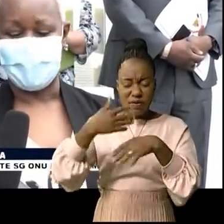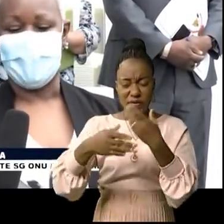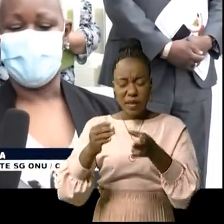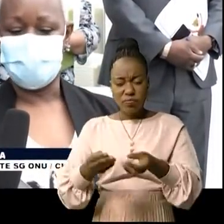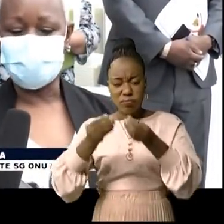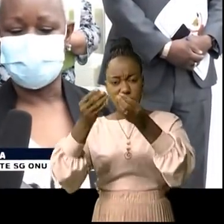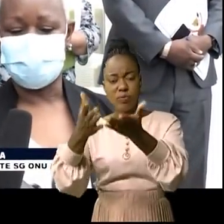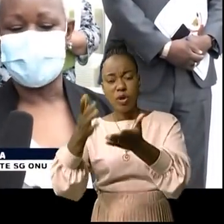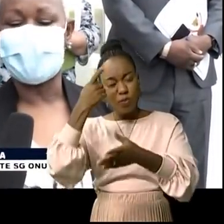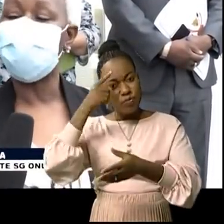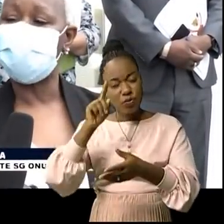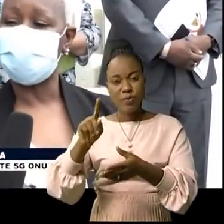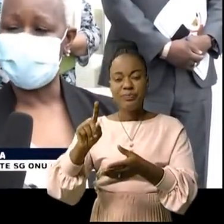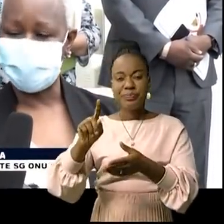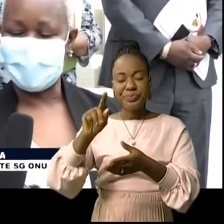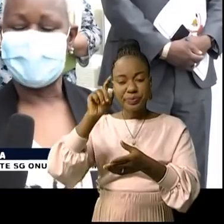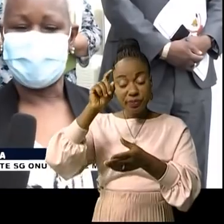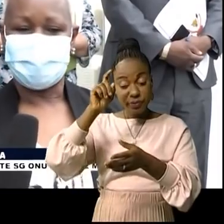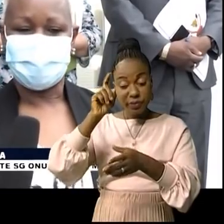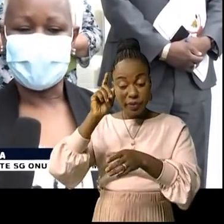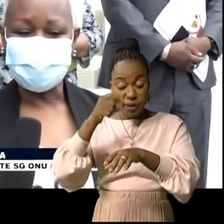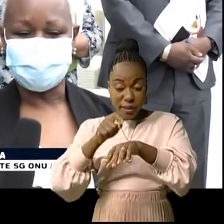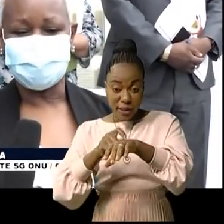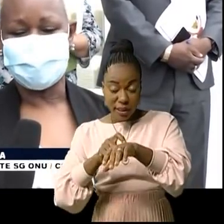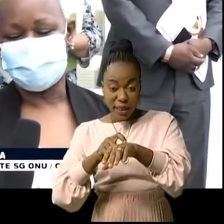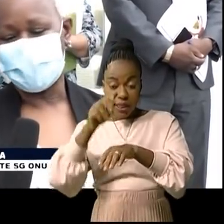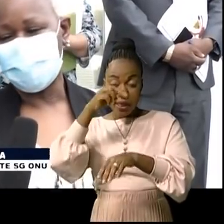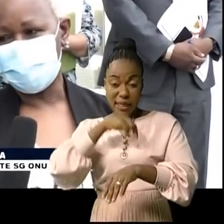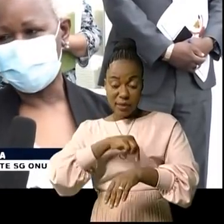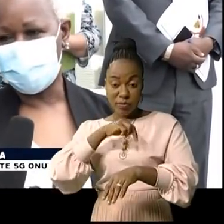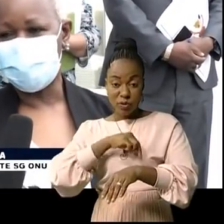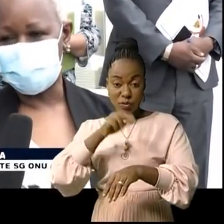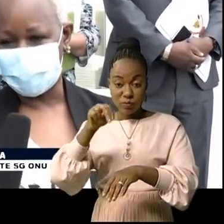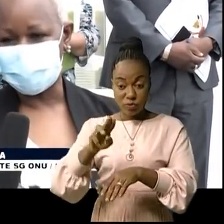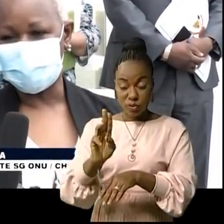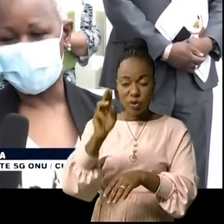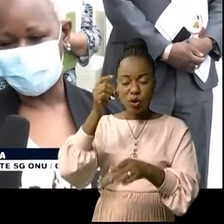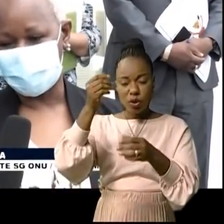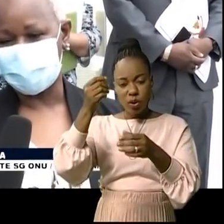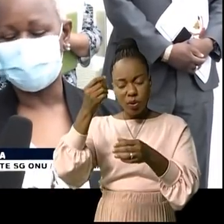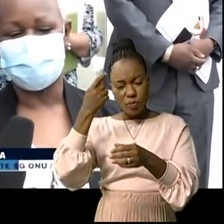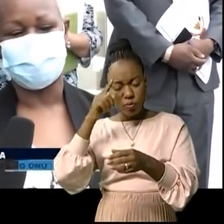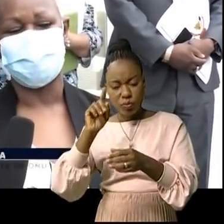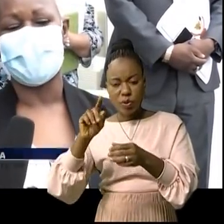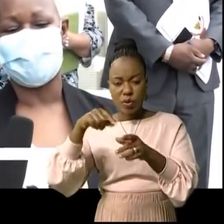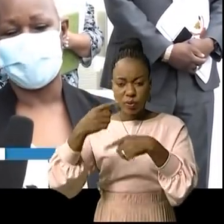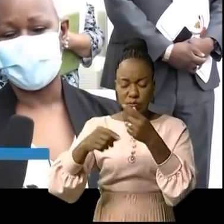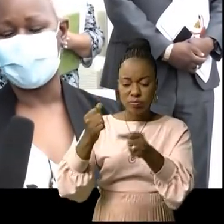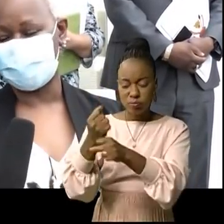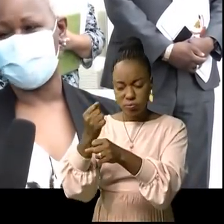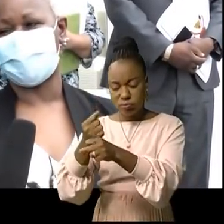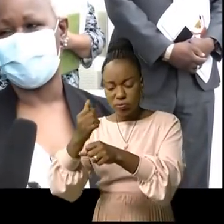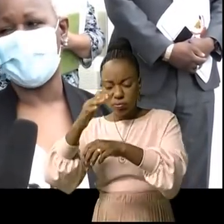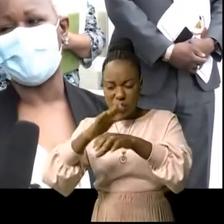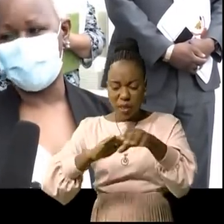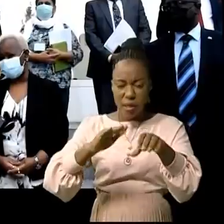oeuvre pour qu'à un moment donné, la mission qui s'appelle Monusco puisse partir de façon graduelle,